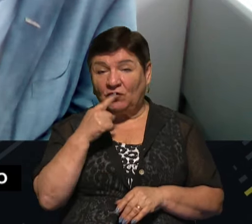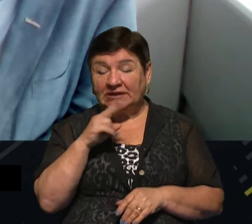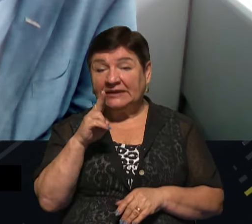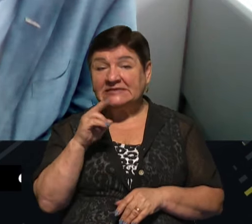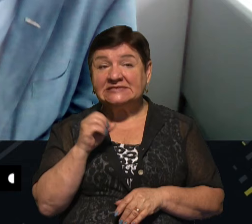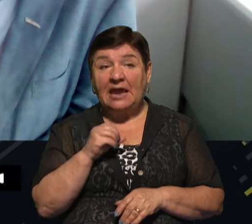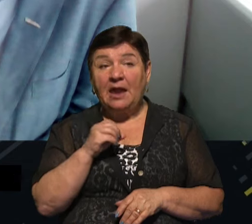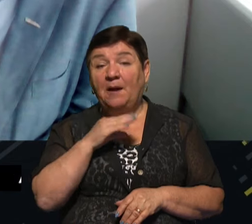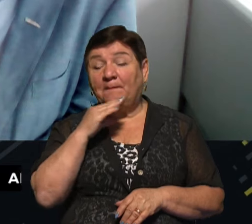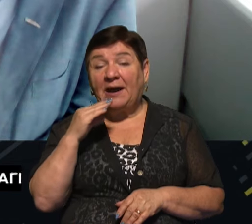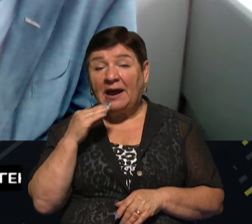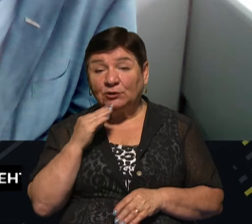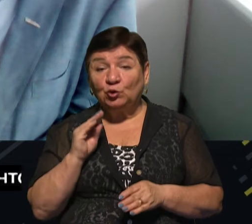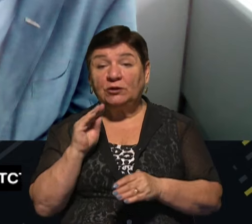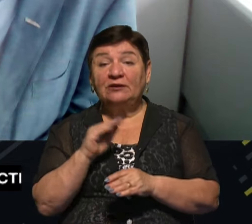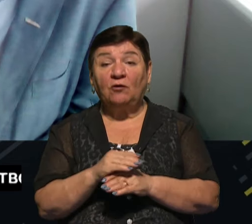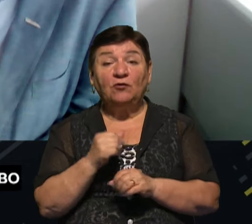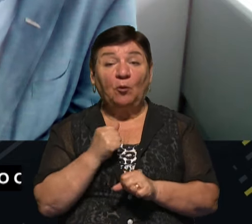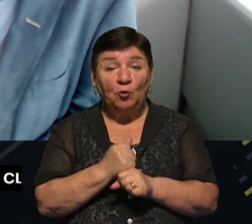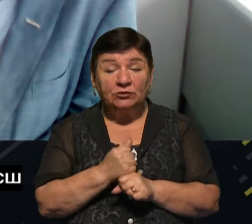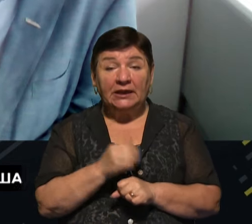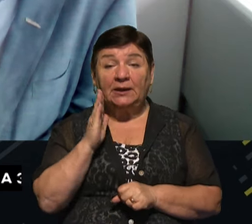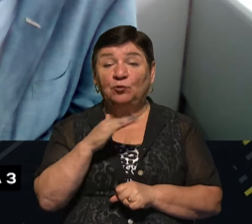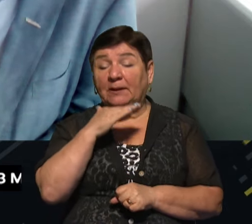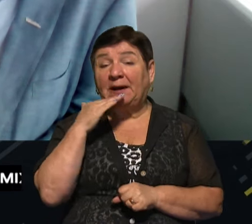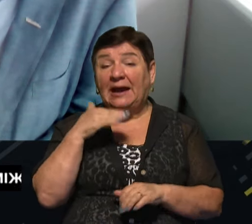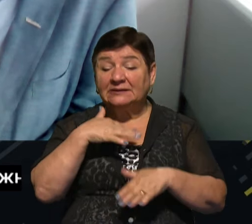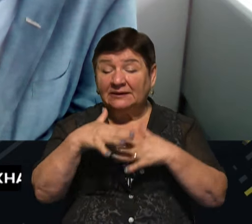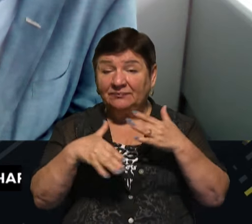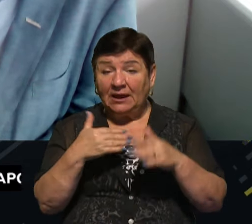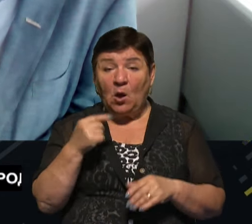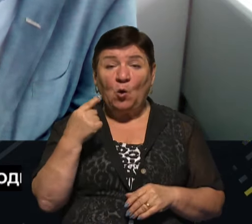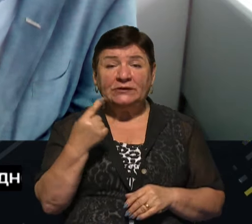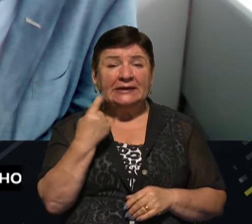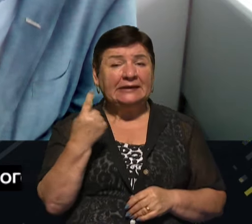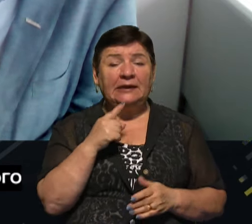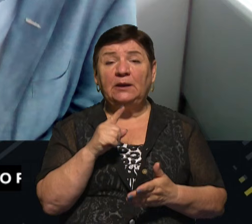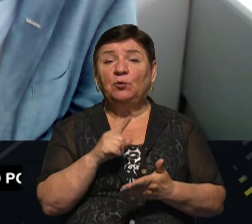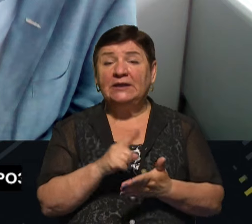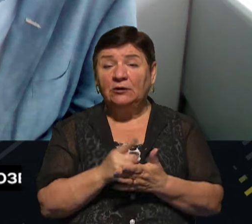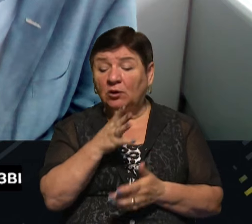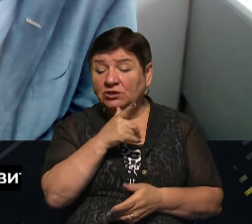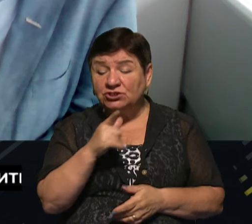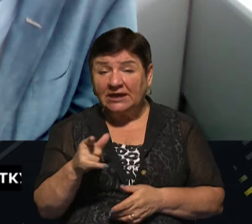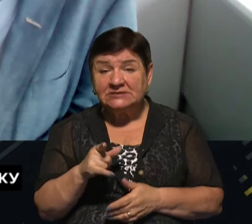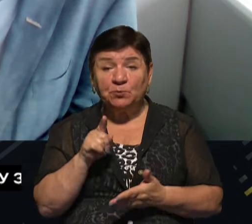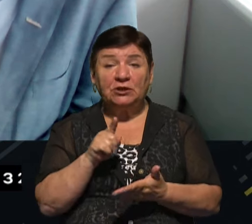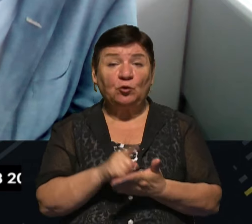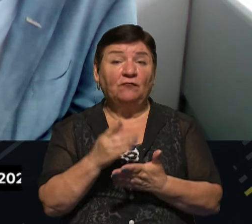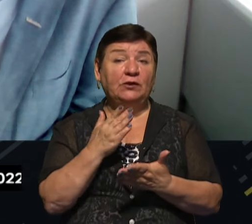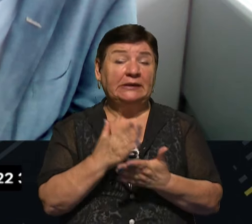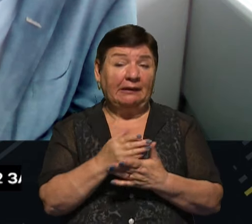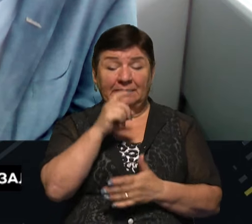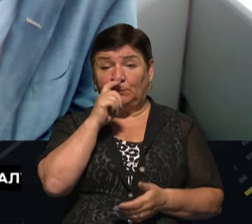багато додаткової роботи і буде багато плотанини, бо навіть якщо ФОП платить там один єдиний податок, час від часу з податковою є якісь